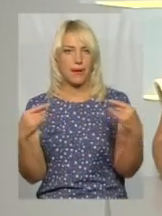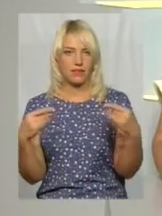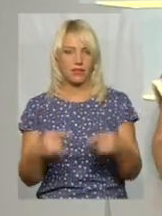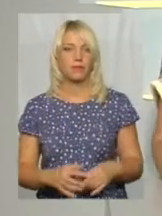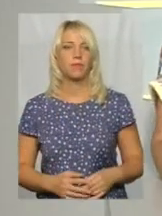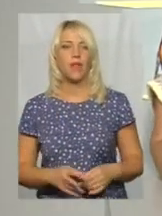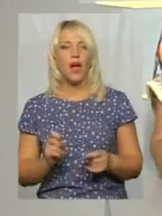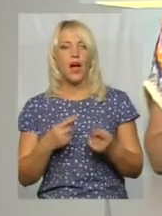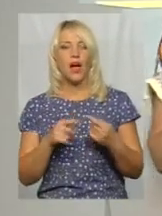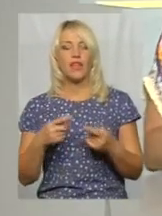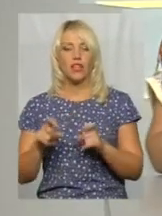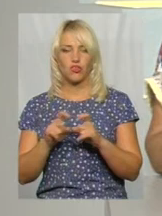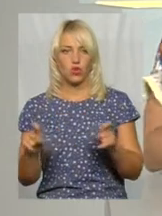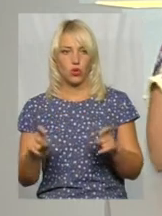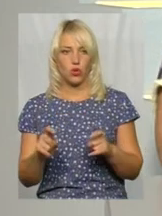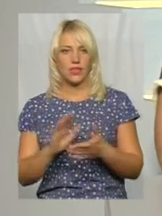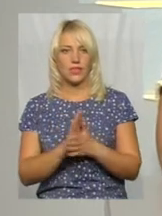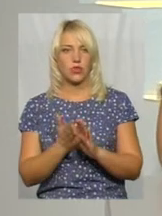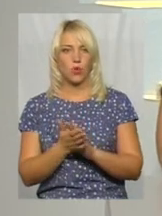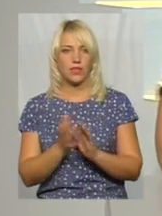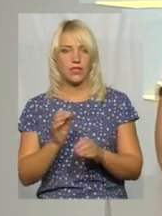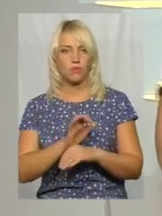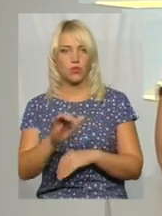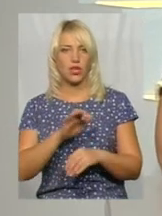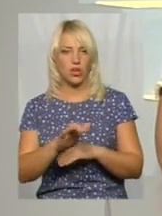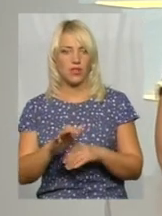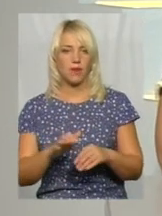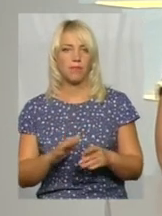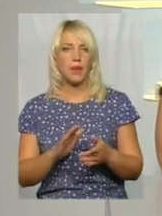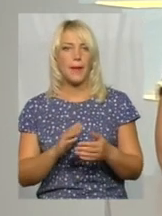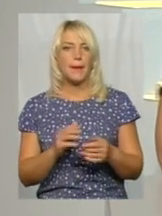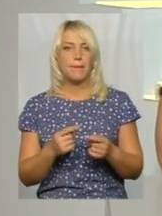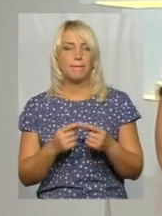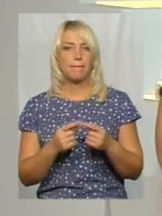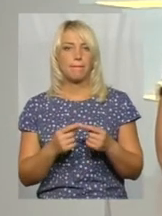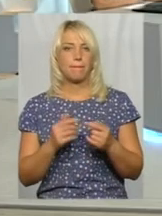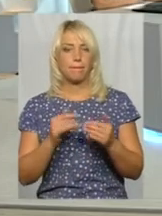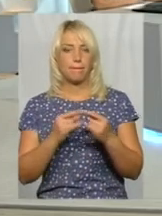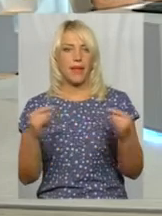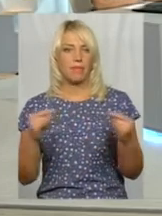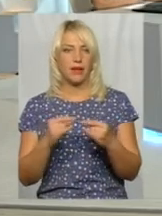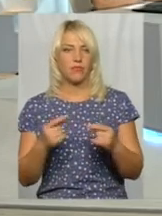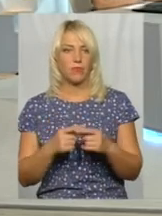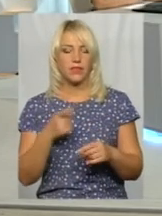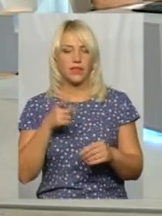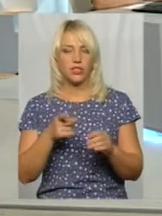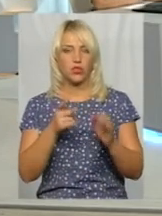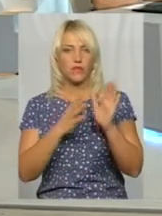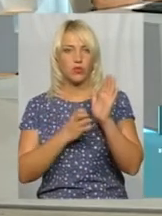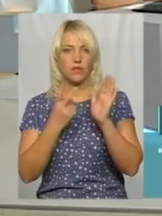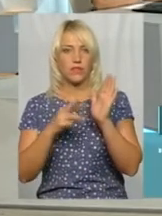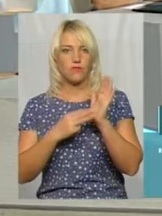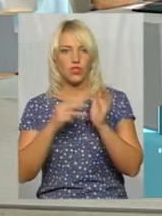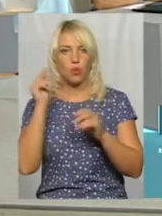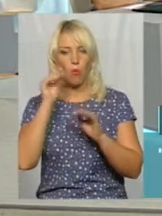як врешті шкіл міста, ситуація з постачанням меблів? Із 3228 учнів, які